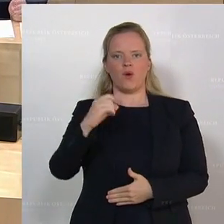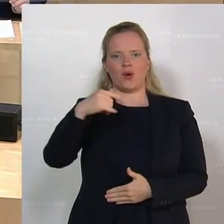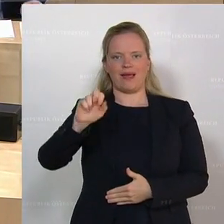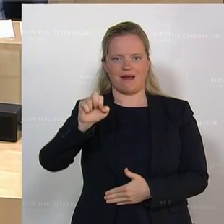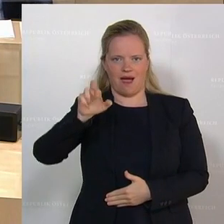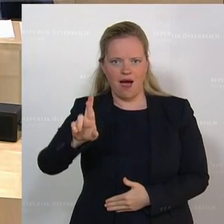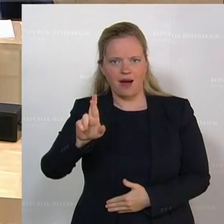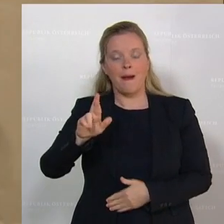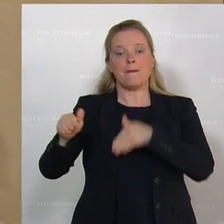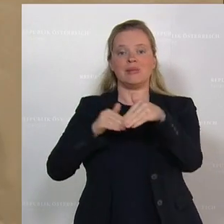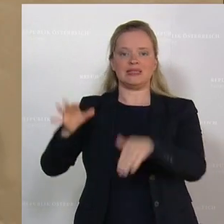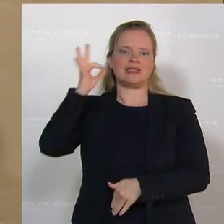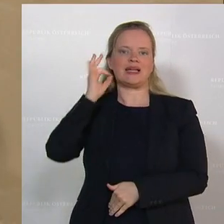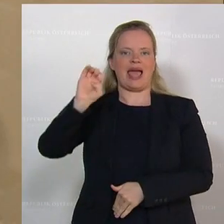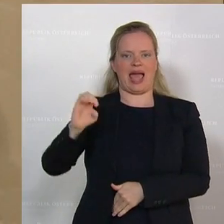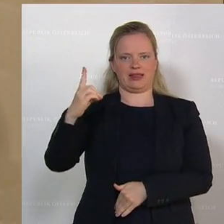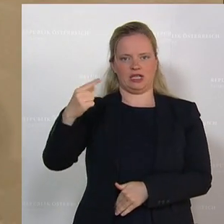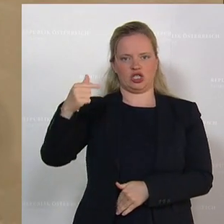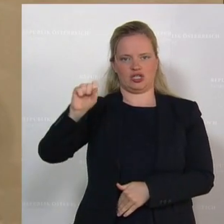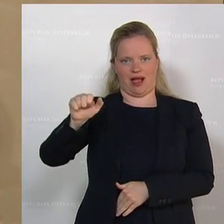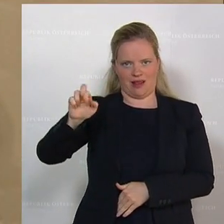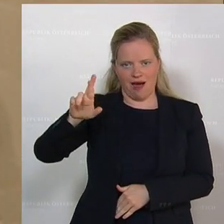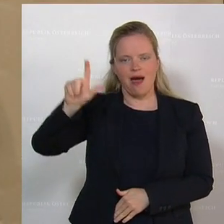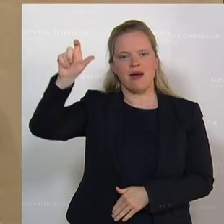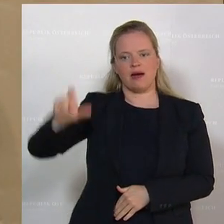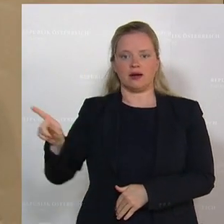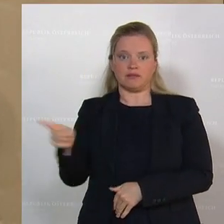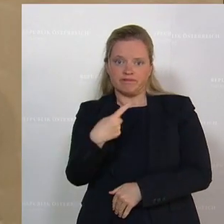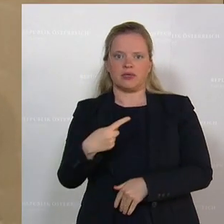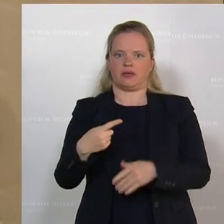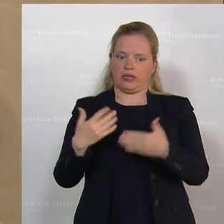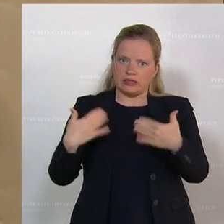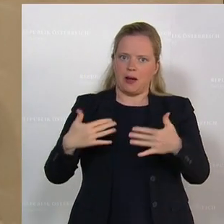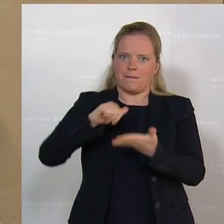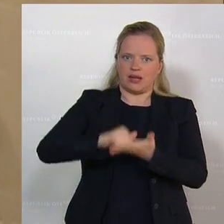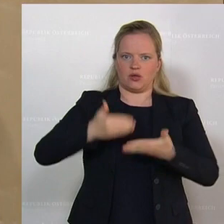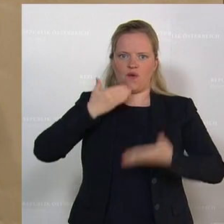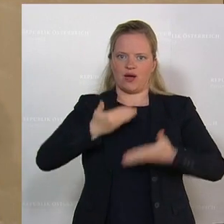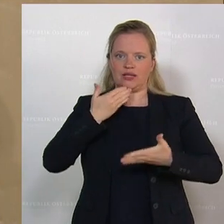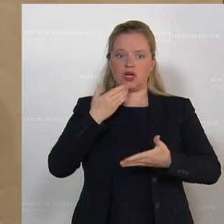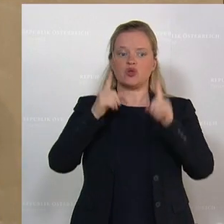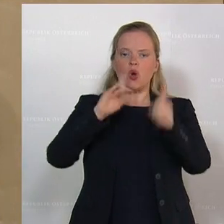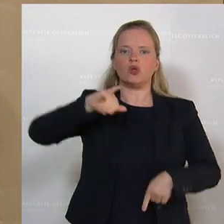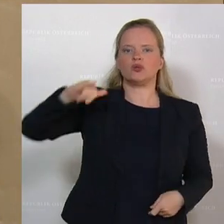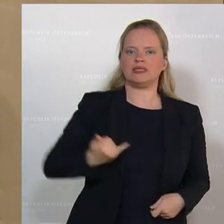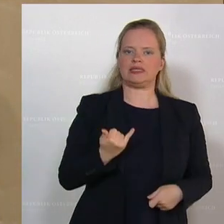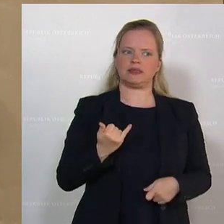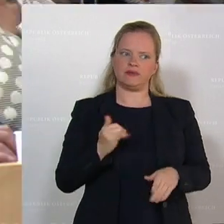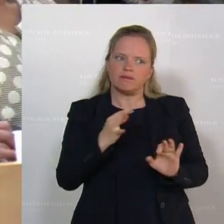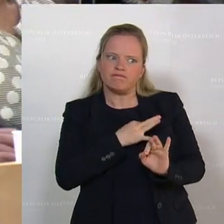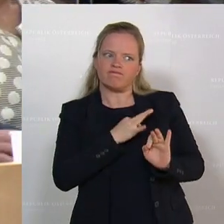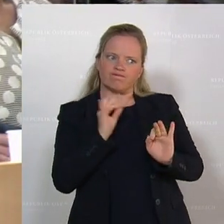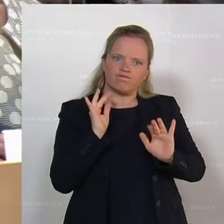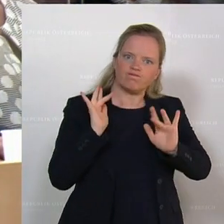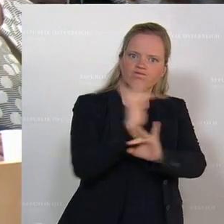Ministerin Edtstadler in Eilprost-Pressekonferenzen ausgeschickt, um die Justiz einzuschüchtern, um die Justiz zu